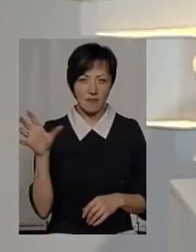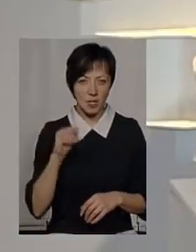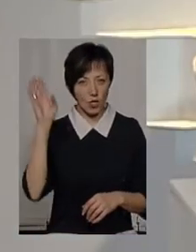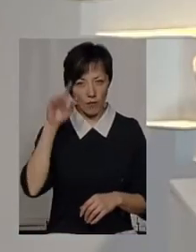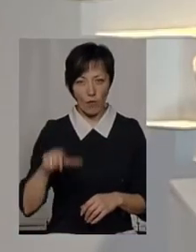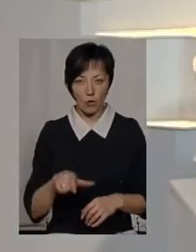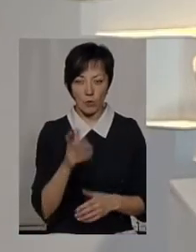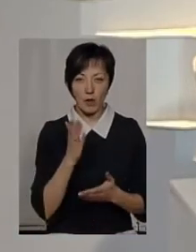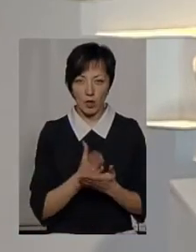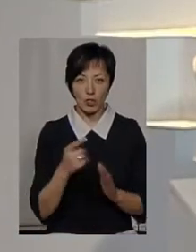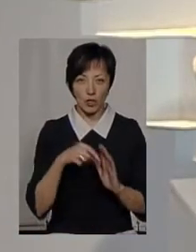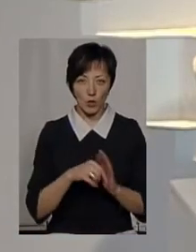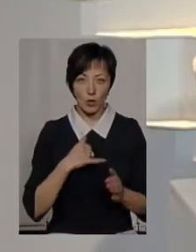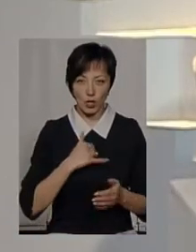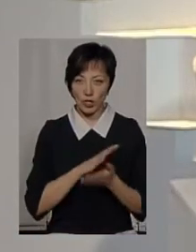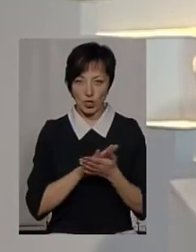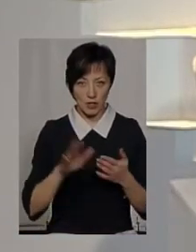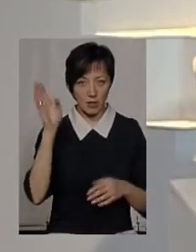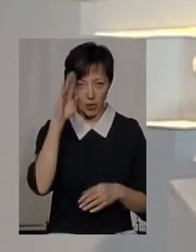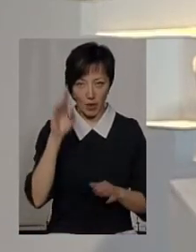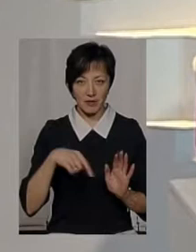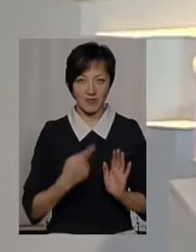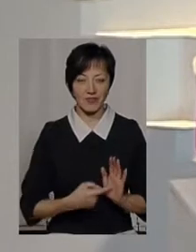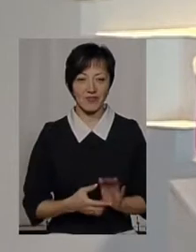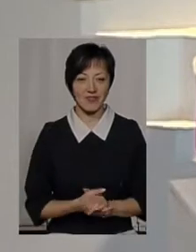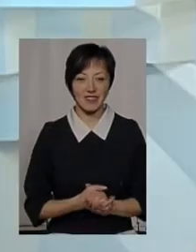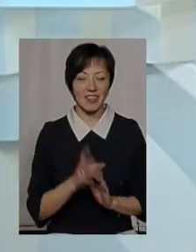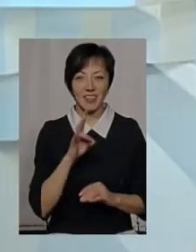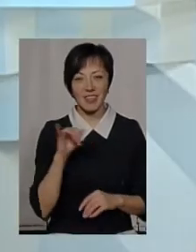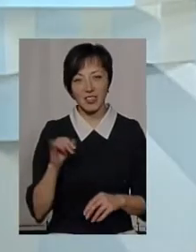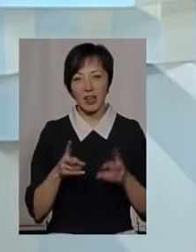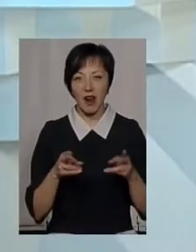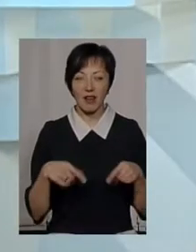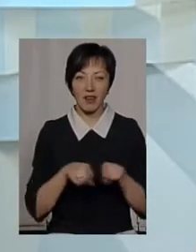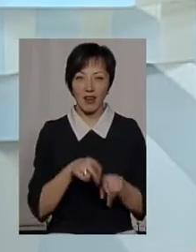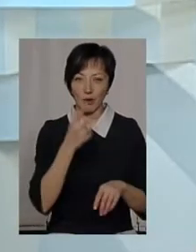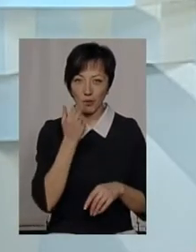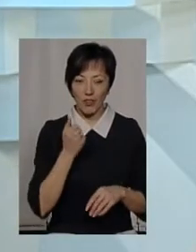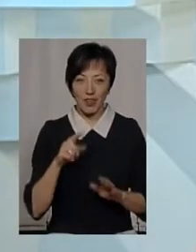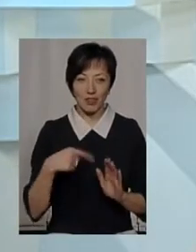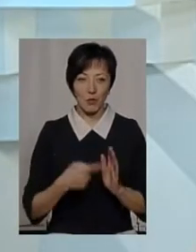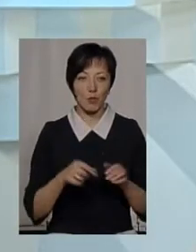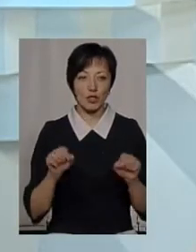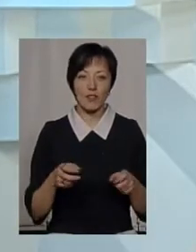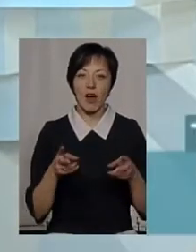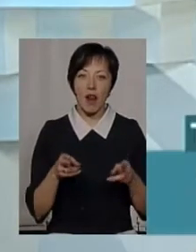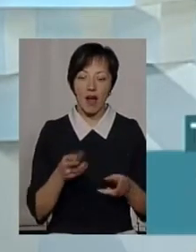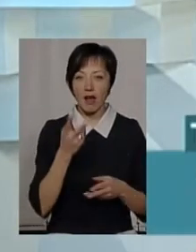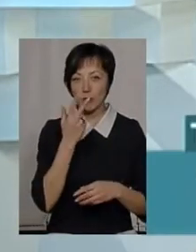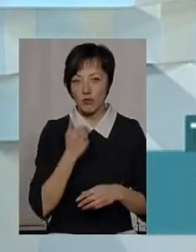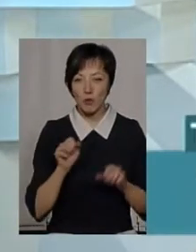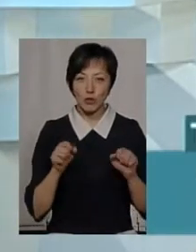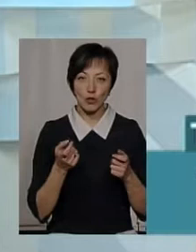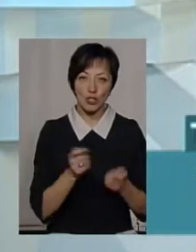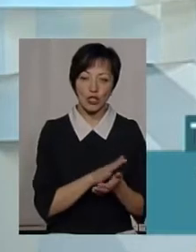практично, водоймах є. То це означає, що у нас у всіх водоймах чиста вода? Ні. Чи раки так адаптувалися? Можливо, раки адаптувалися,